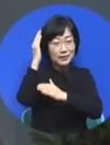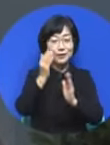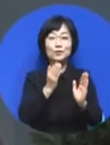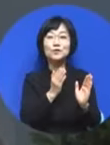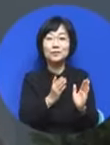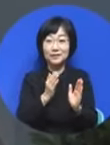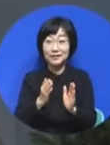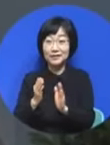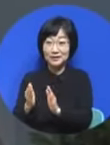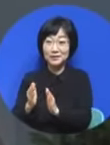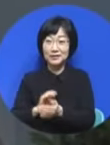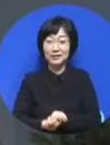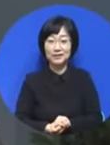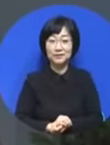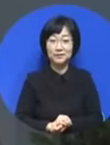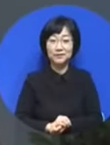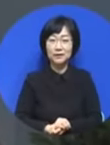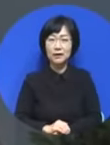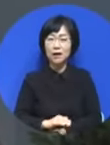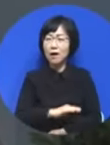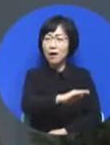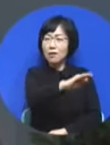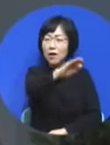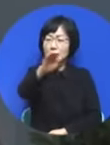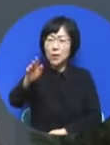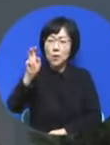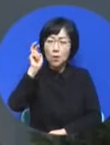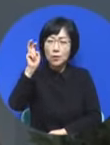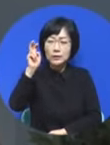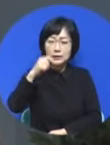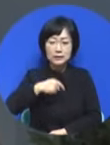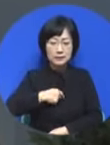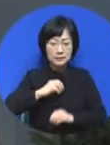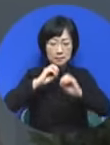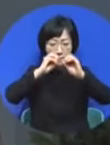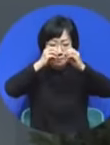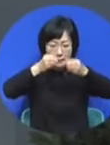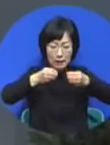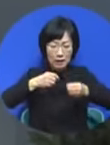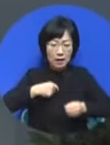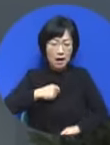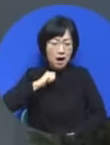혹시 여러분 가운데 나는 왜 이렇게 어려운 가운데 있느냐 그런 분은 안 계십니까?